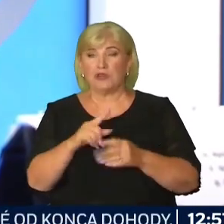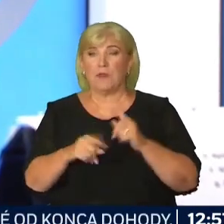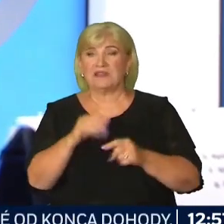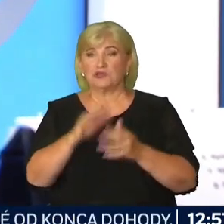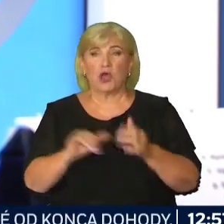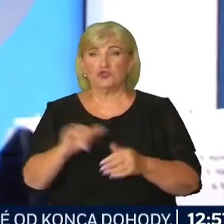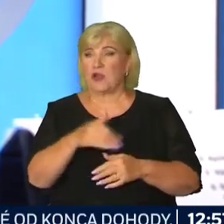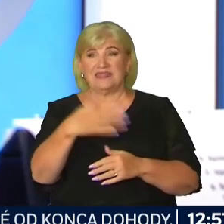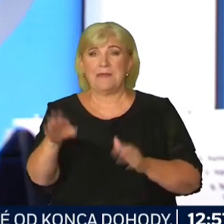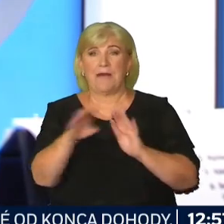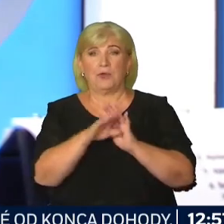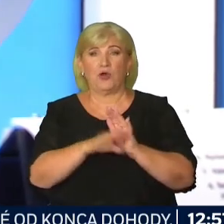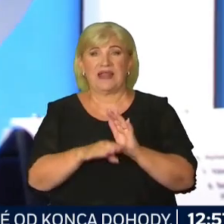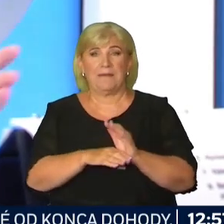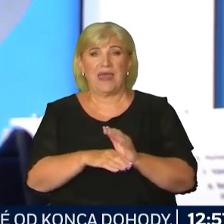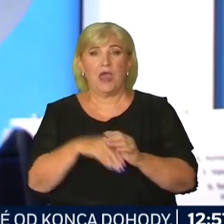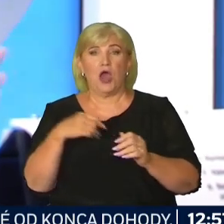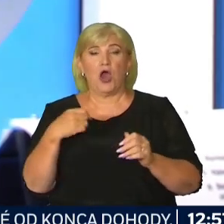ktorá by nemala vo svojom programe hospodársky rast.